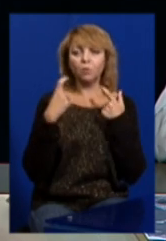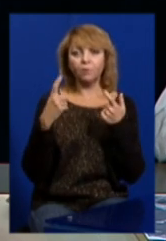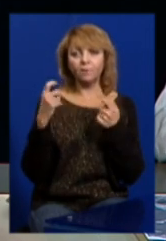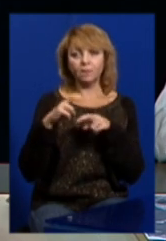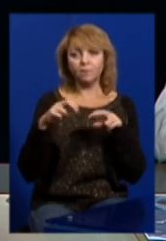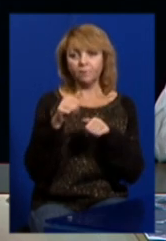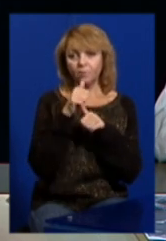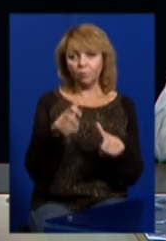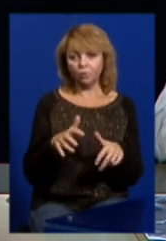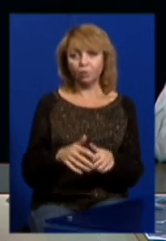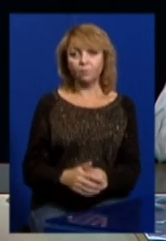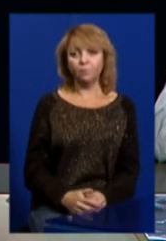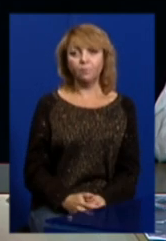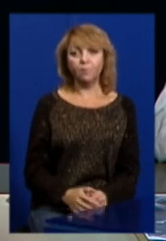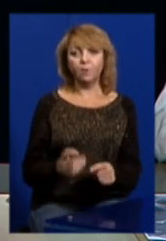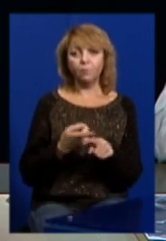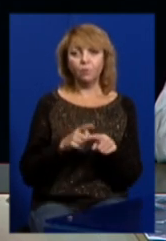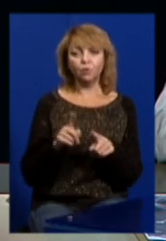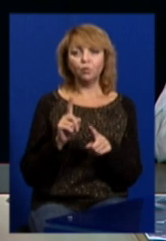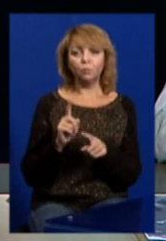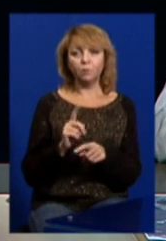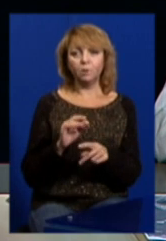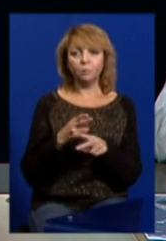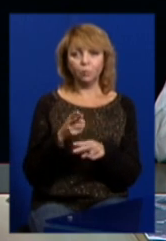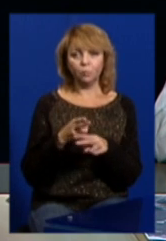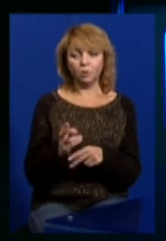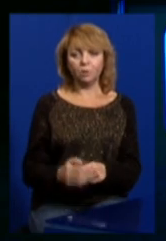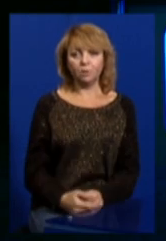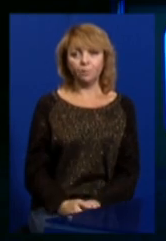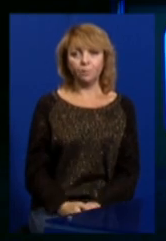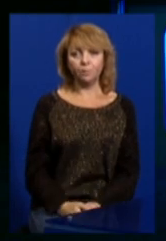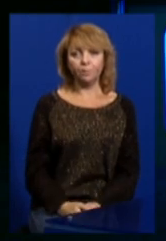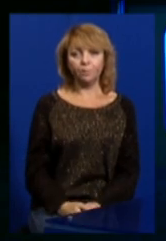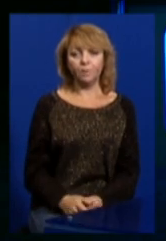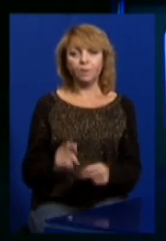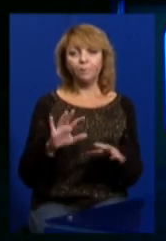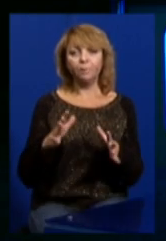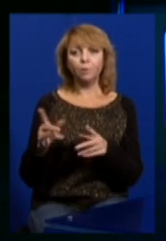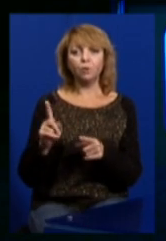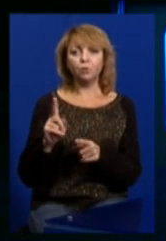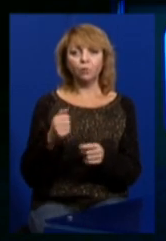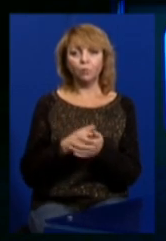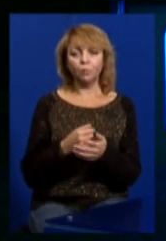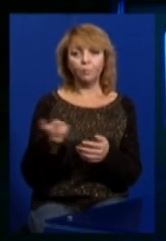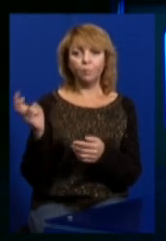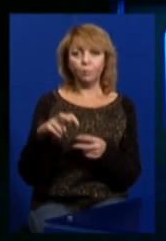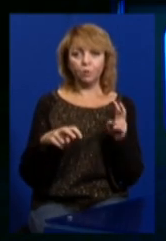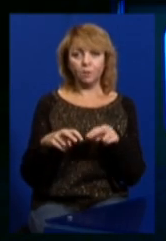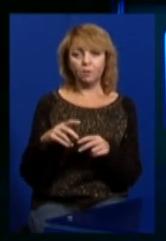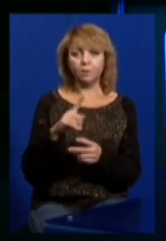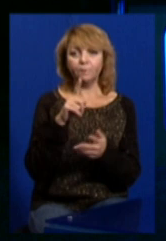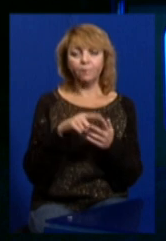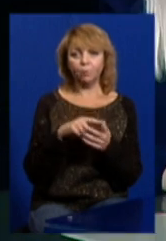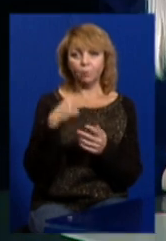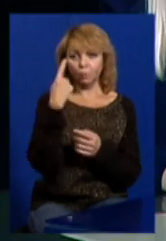слідство ж не може цього, щоб не спугнути. З випадком щодо прибуття невідомих осіб до